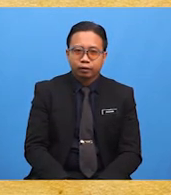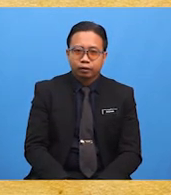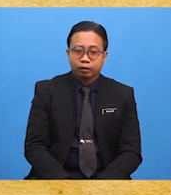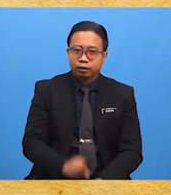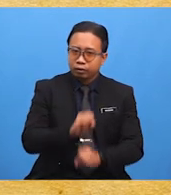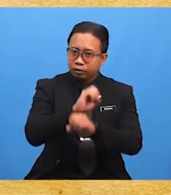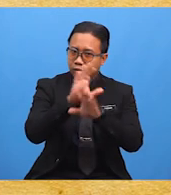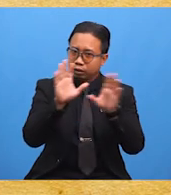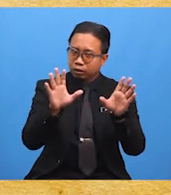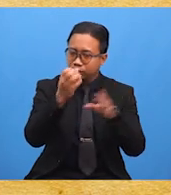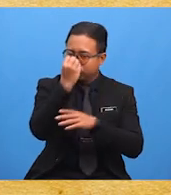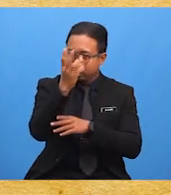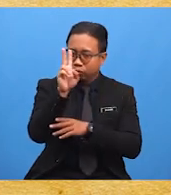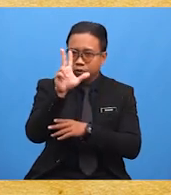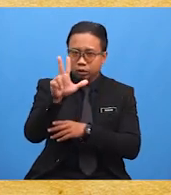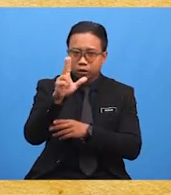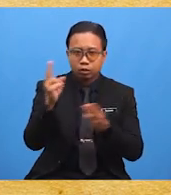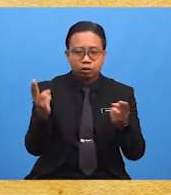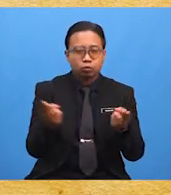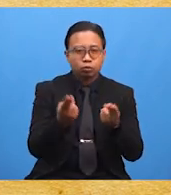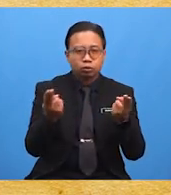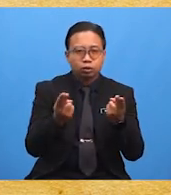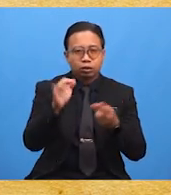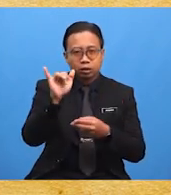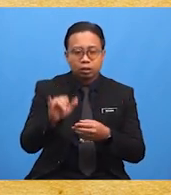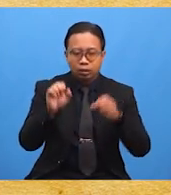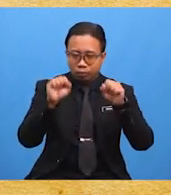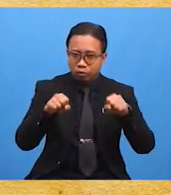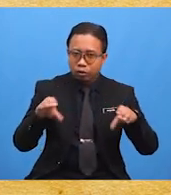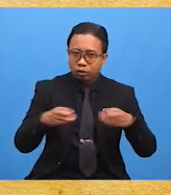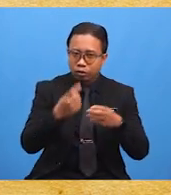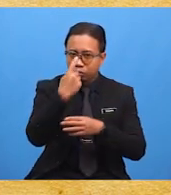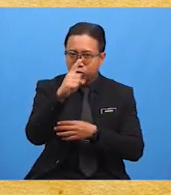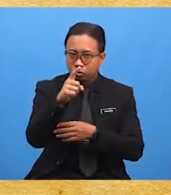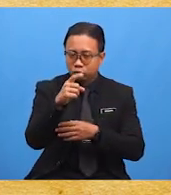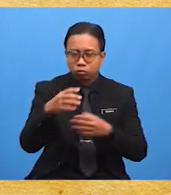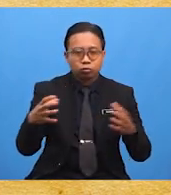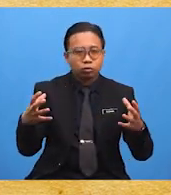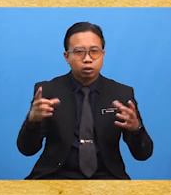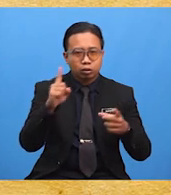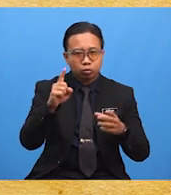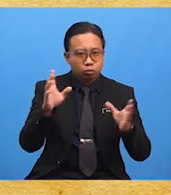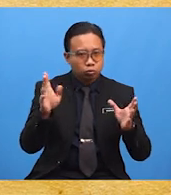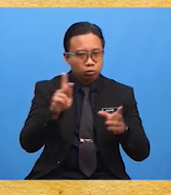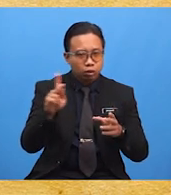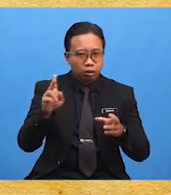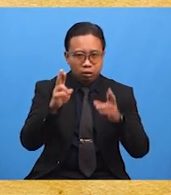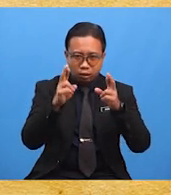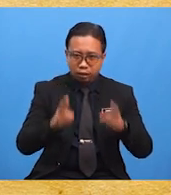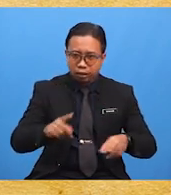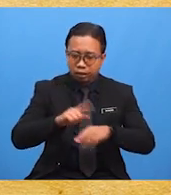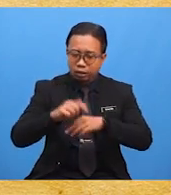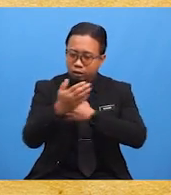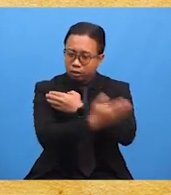Terangkan tiga usaha yang dapat dilakukan untuk menyatukan rakyat di negara ini